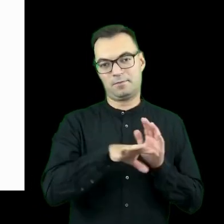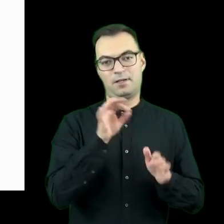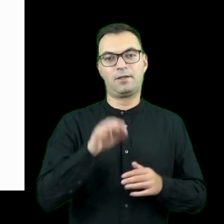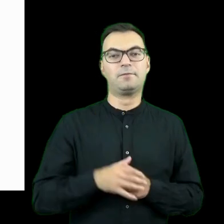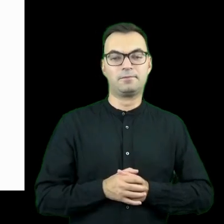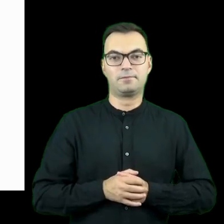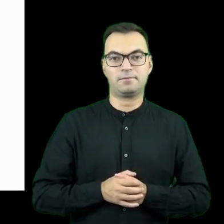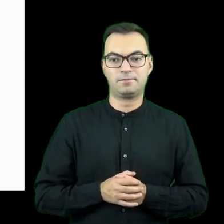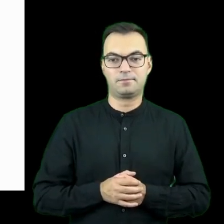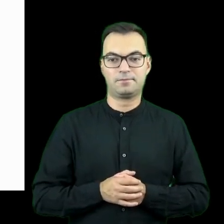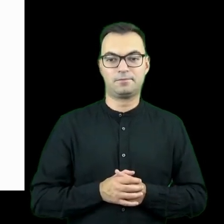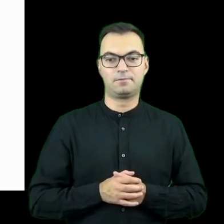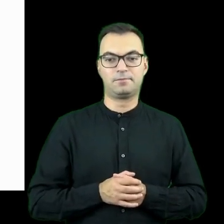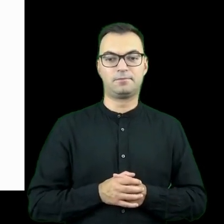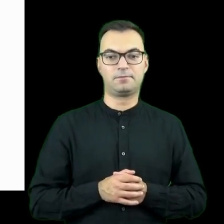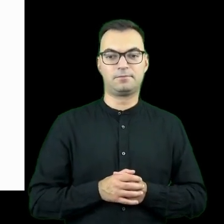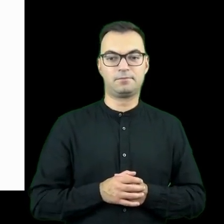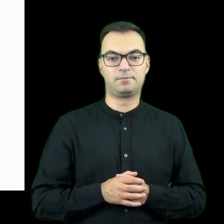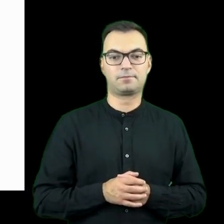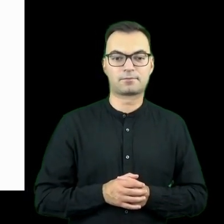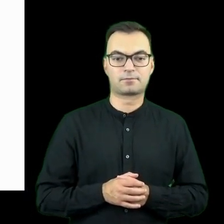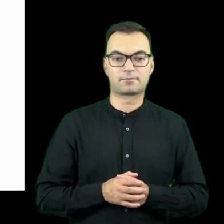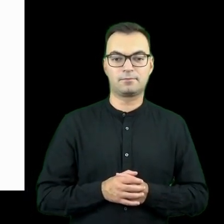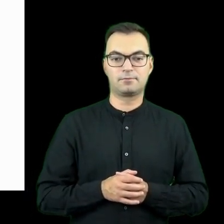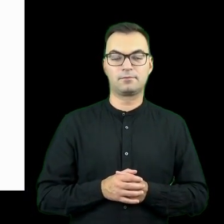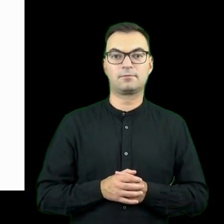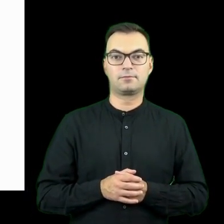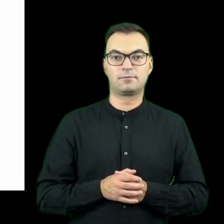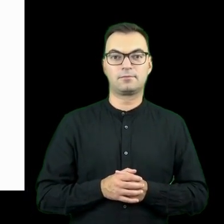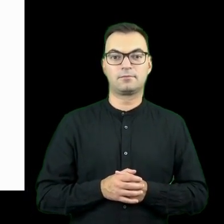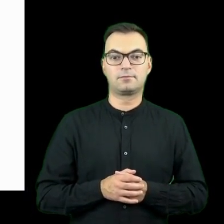po prostu korzystać z komercyjnych tłumaczyń.